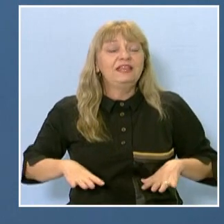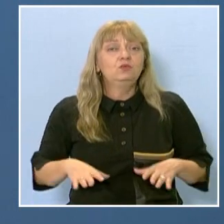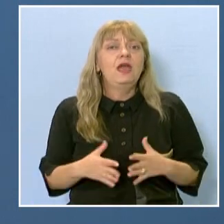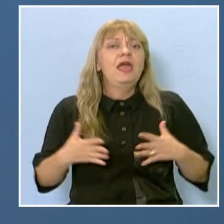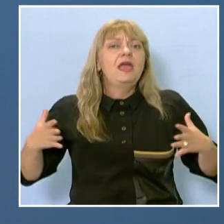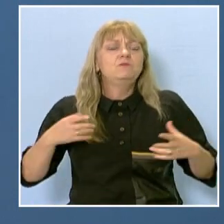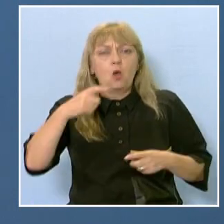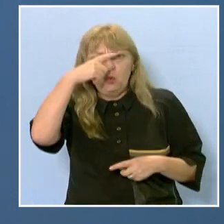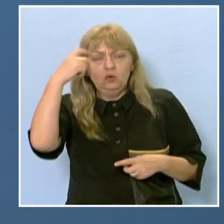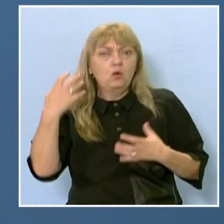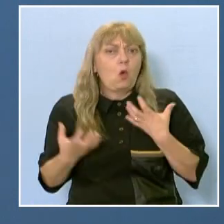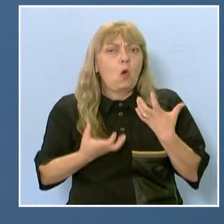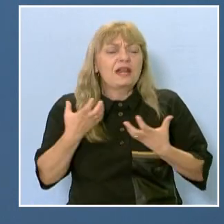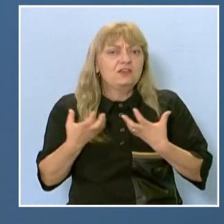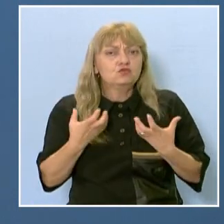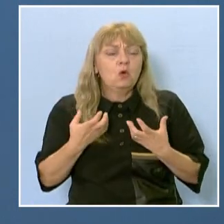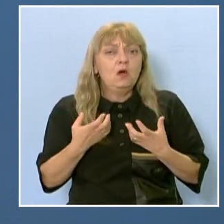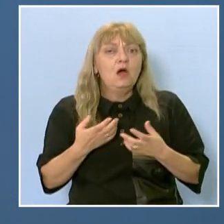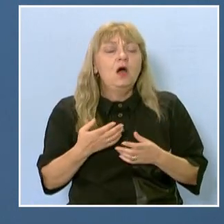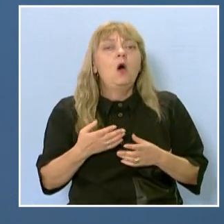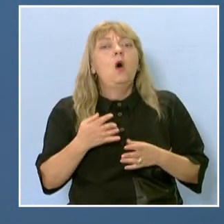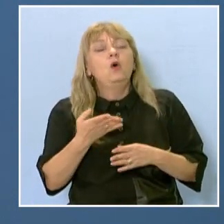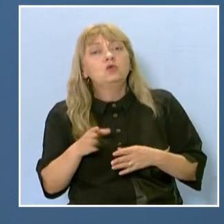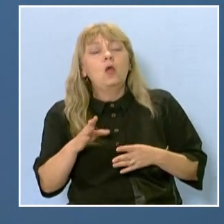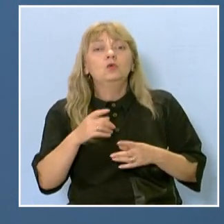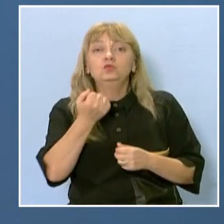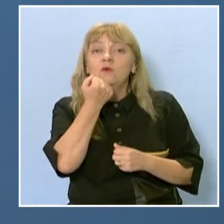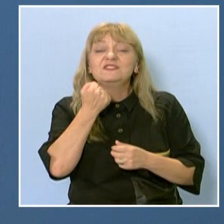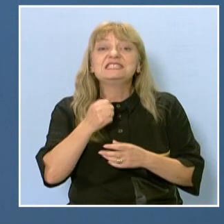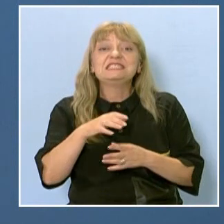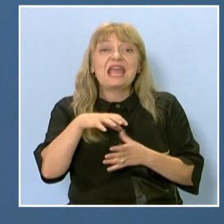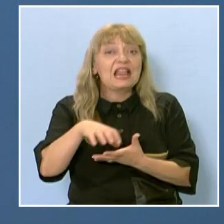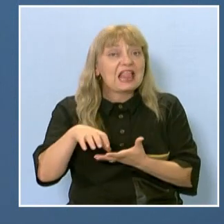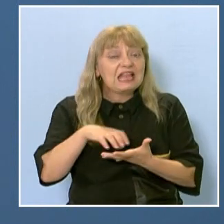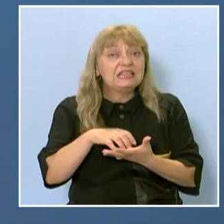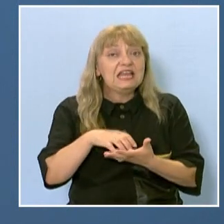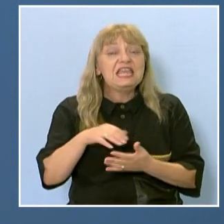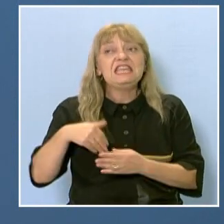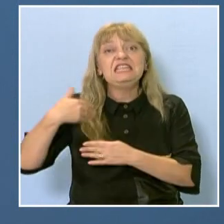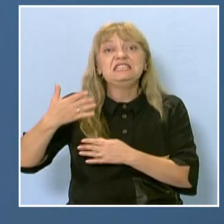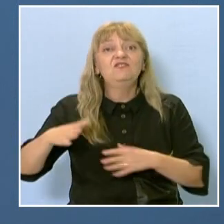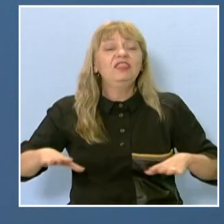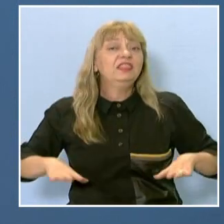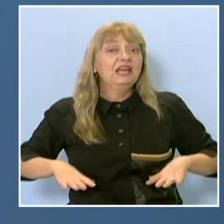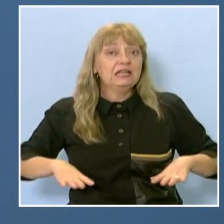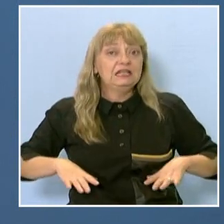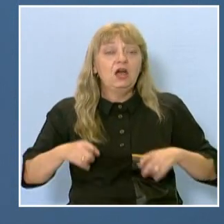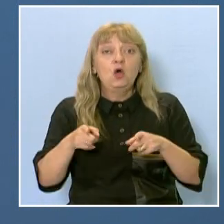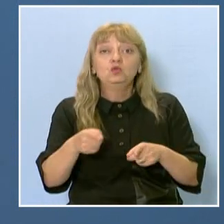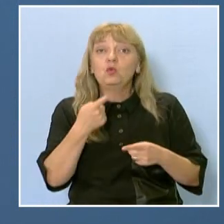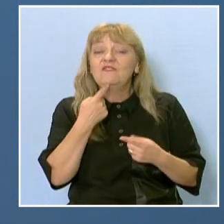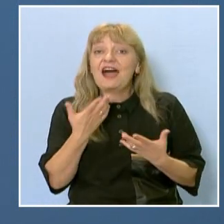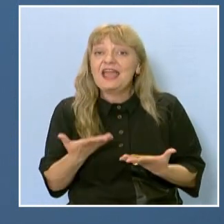по-горещо, отколкото в селата или извънградските области. Това се дължи